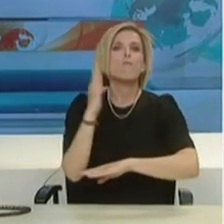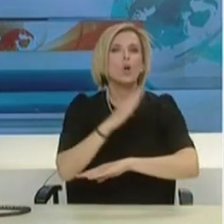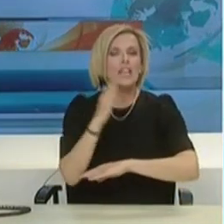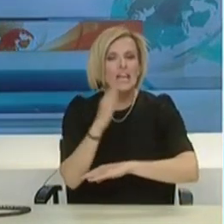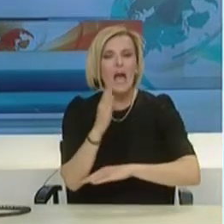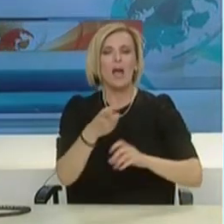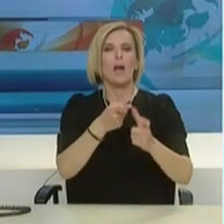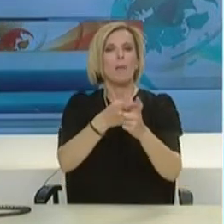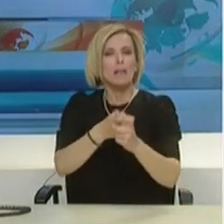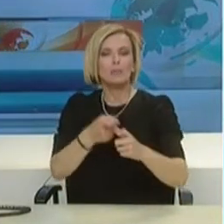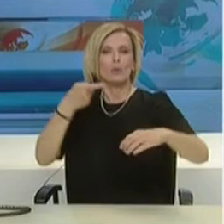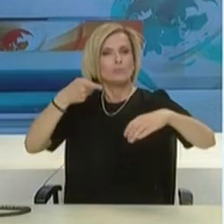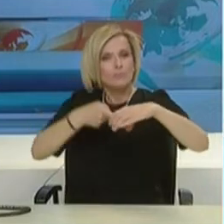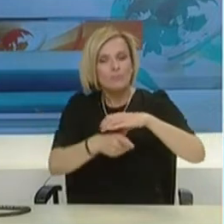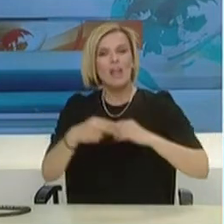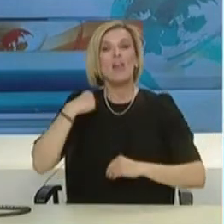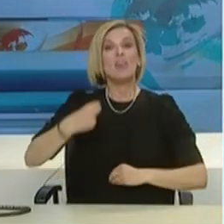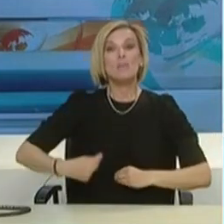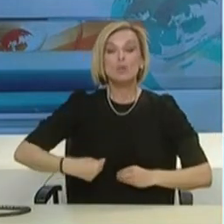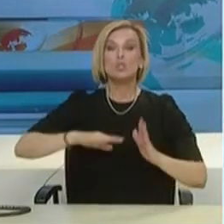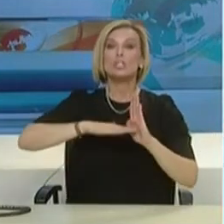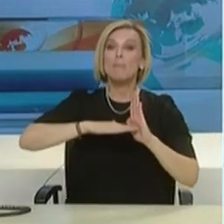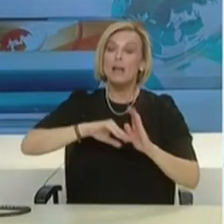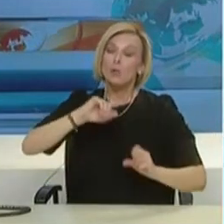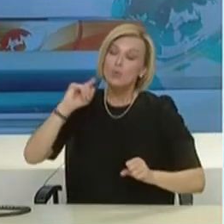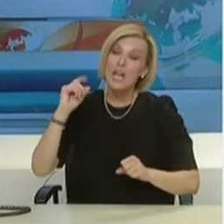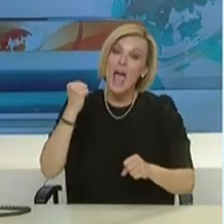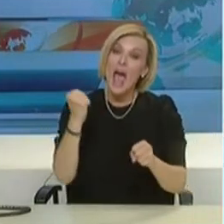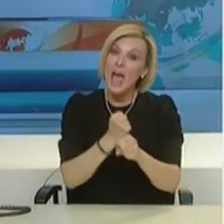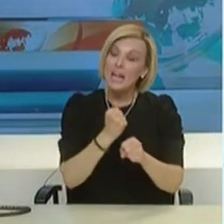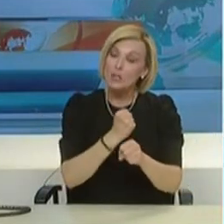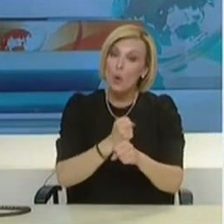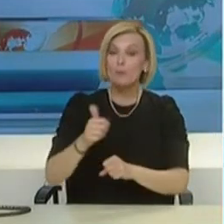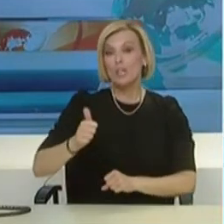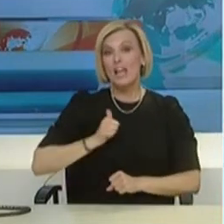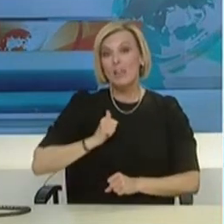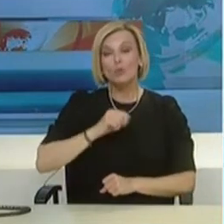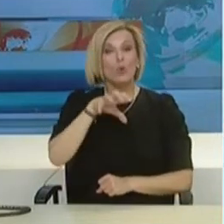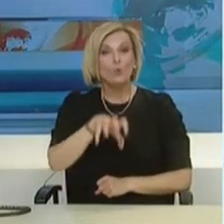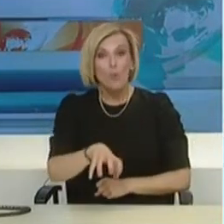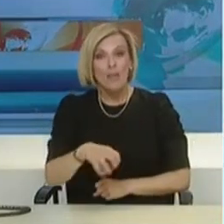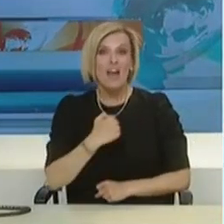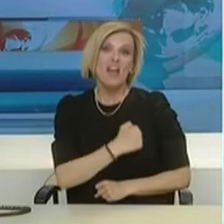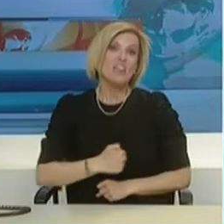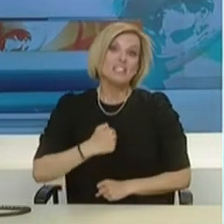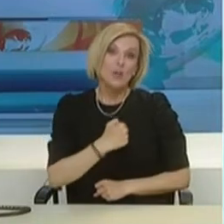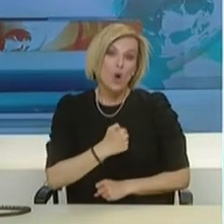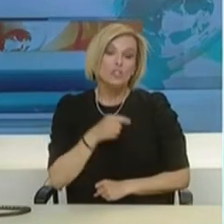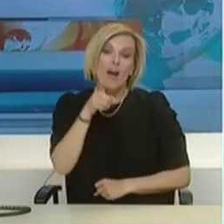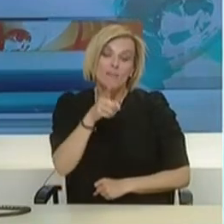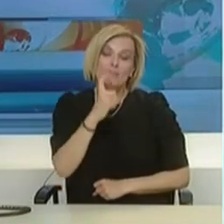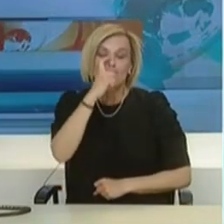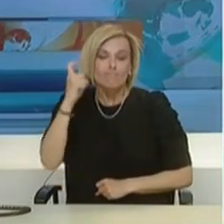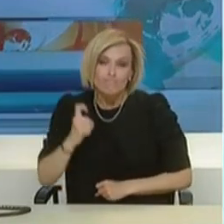μέσα μαζικής μεταφοράς. Τους δημοσίους υπαλλήλους, τους εργαζόμενους του ιδιωτικού τομέα που δυστυχώς δεν έχουν τη δυνατότητα τηλεργασίας.